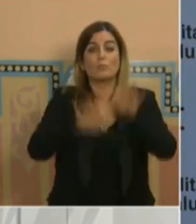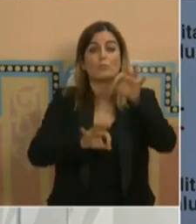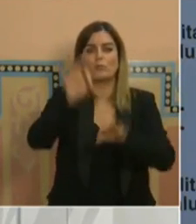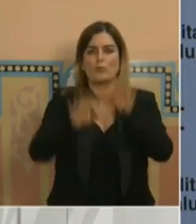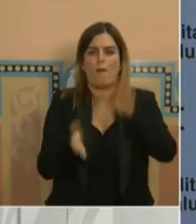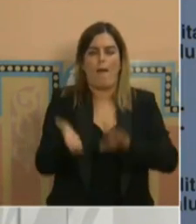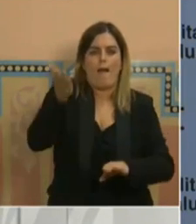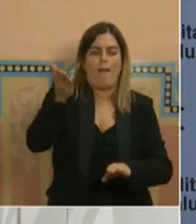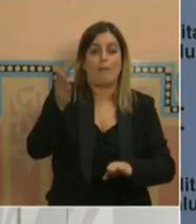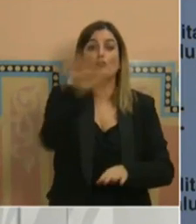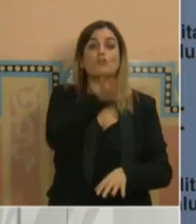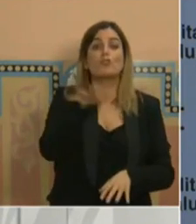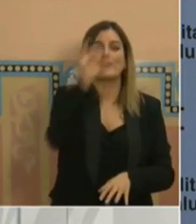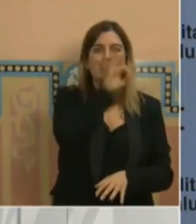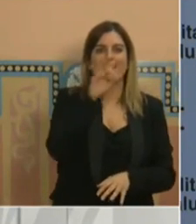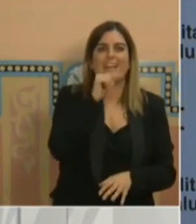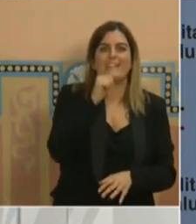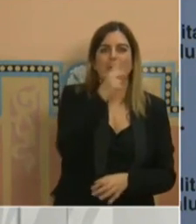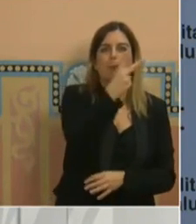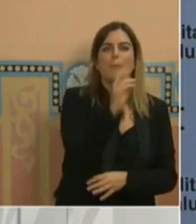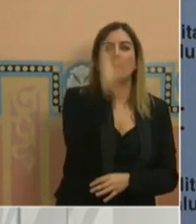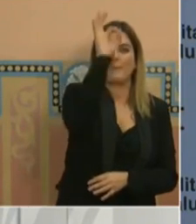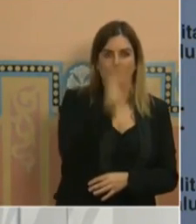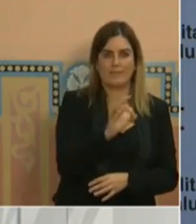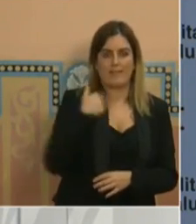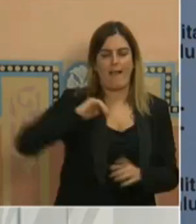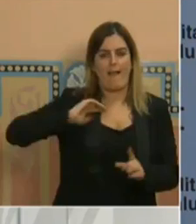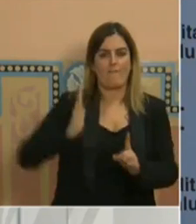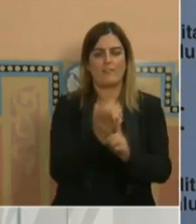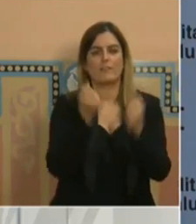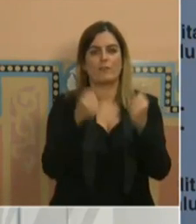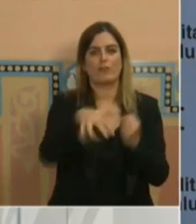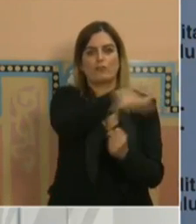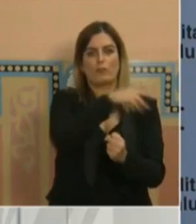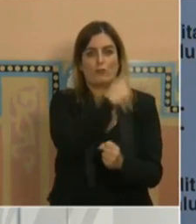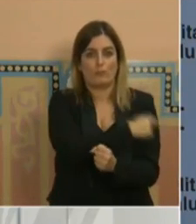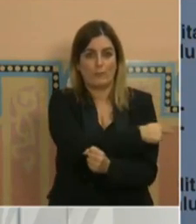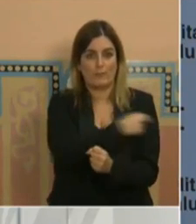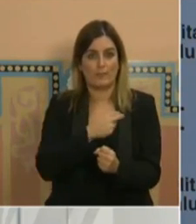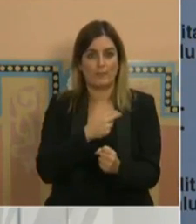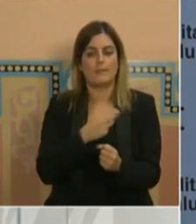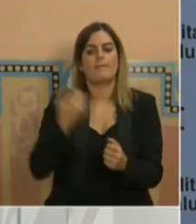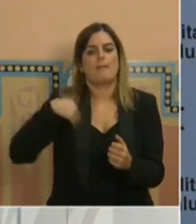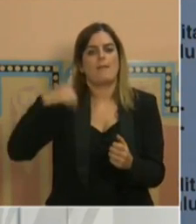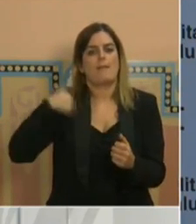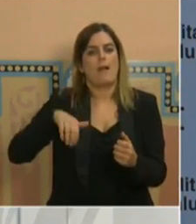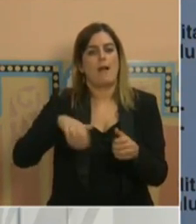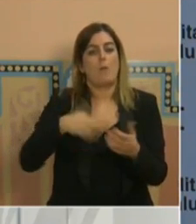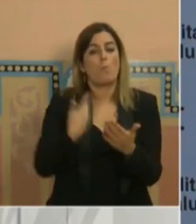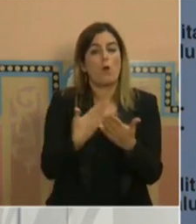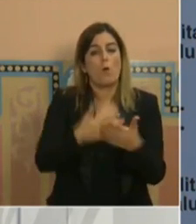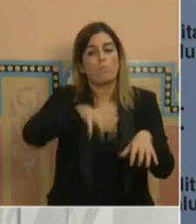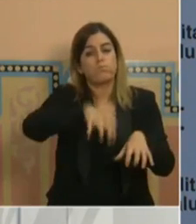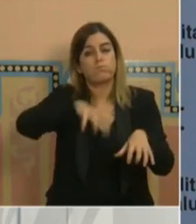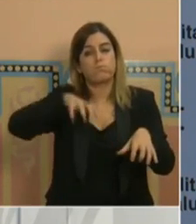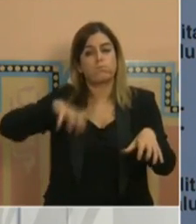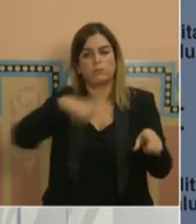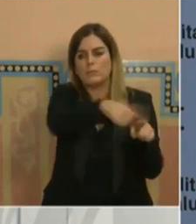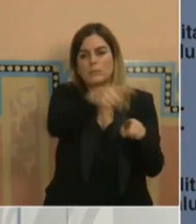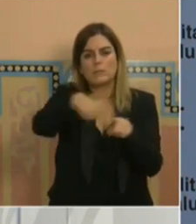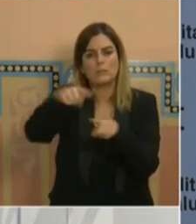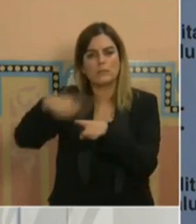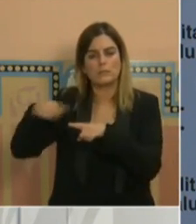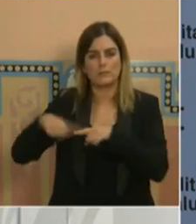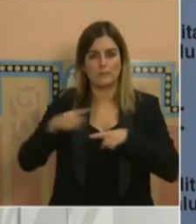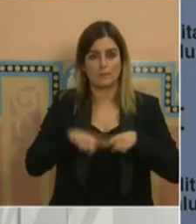Cerdanya voreja el 20% i amb gran impacte assistencial, havent fet diferents cribatges poblacionals i actuacions